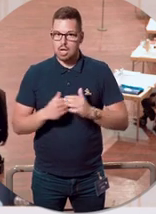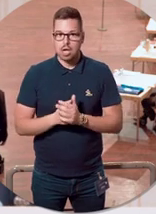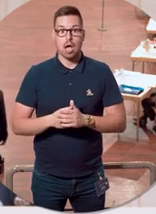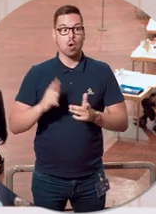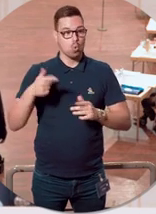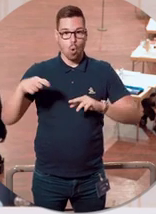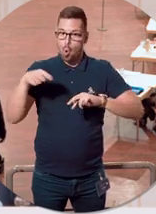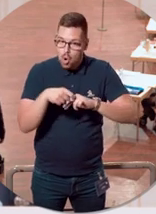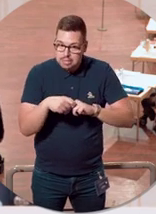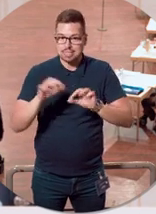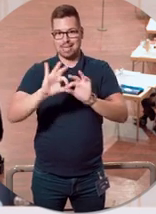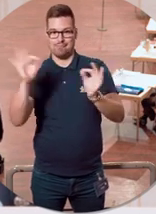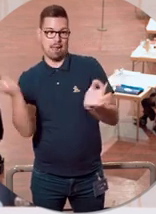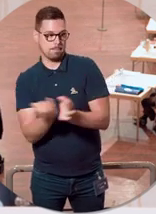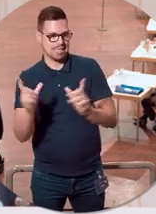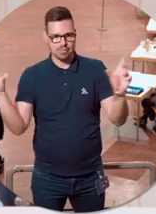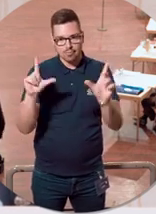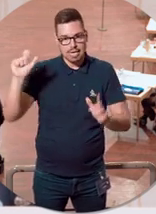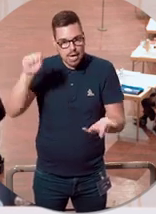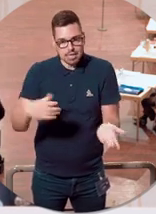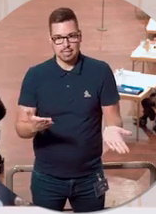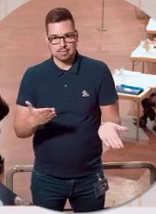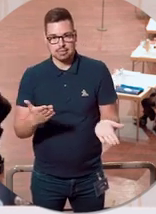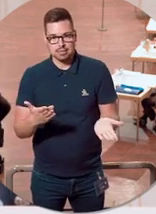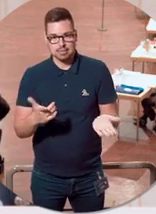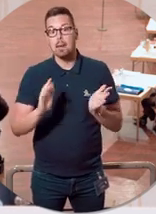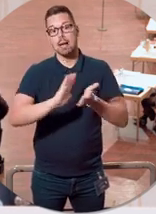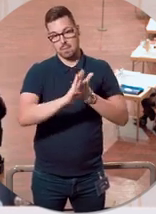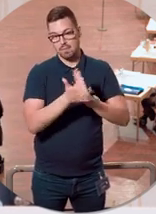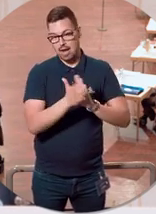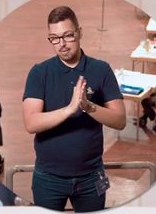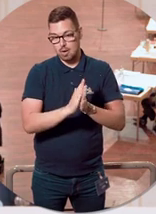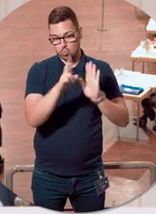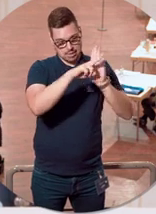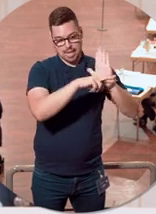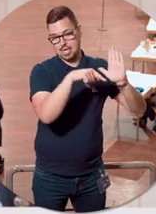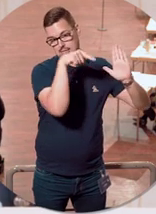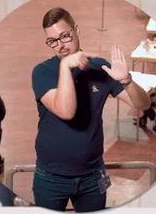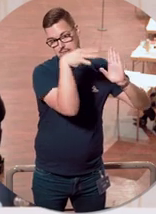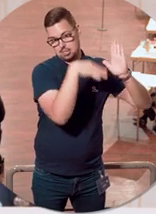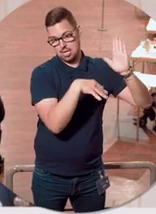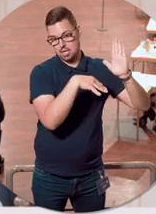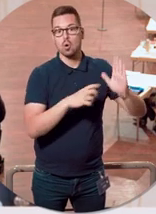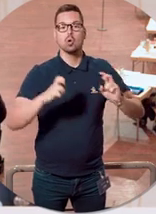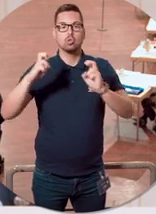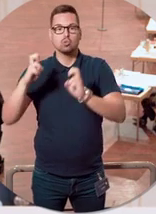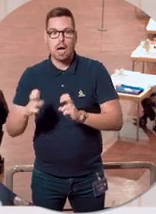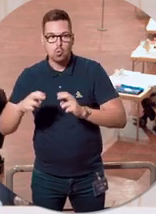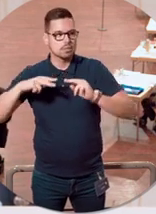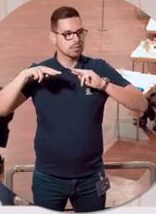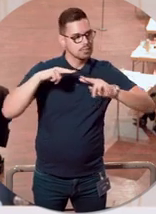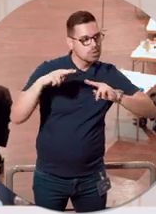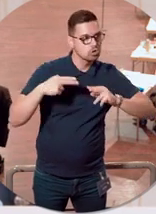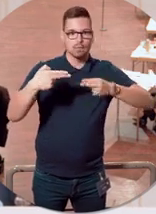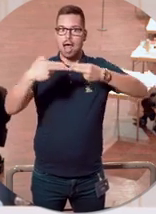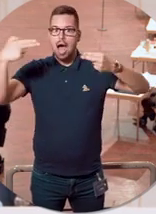Hochzeiten, Familienfeiern stattfinden können unter gewissen Rahmenbedingungen natürlich. Und es ist möglich, dass man zu Hause in der Gastronomie, aber auch